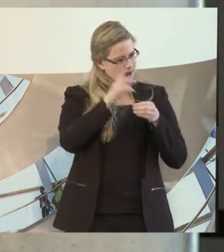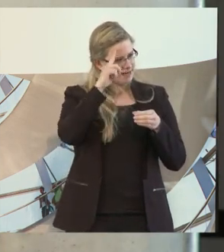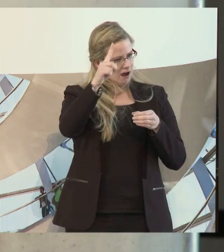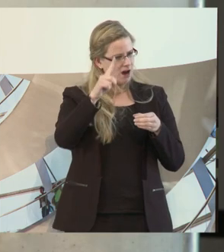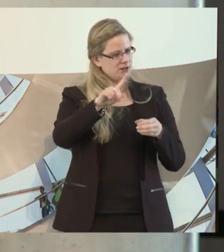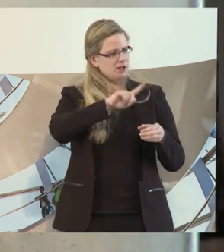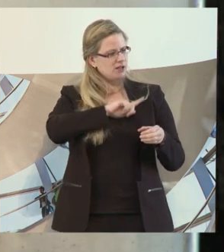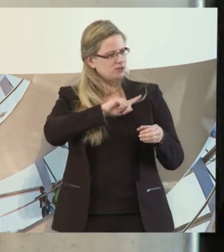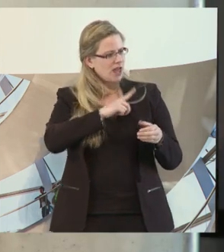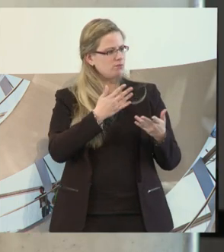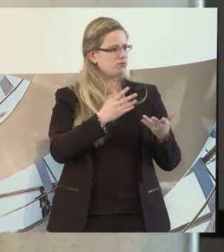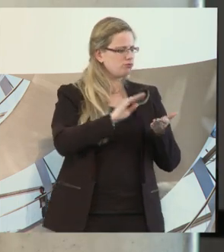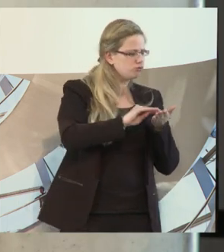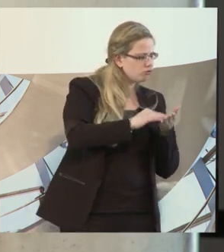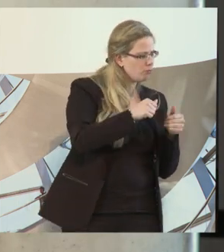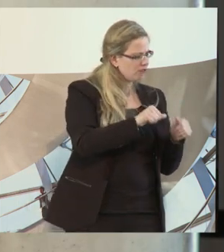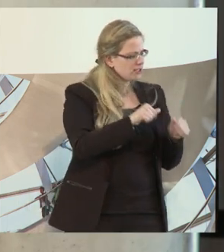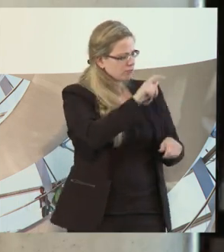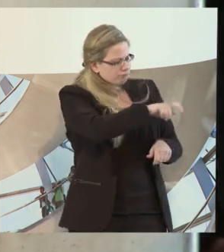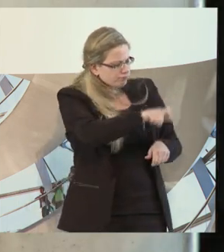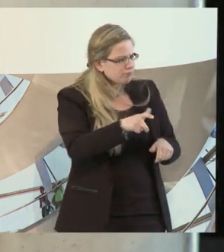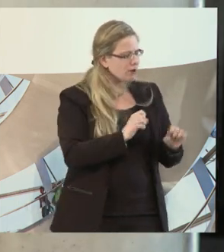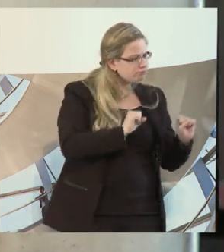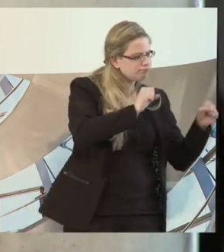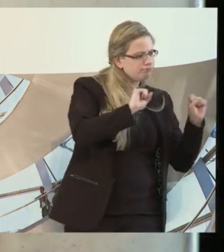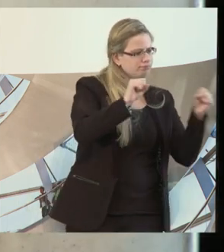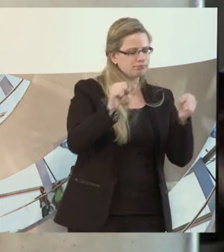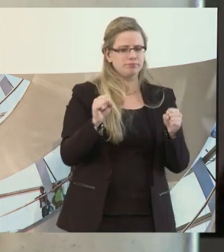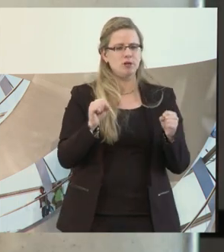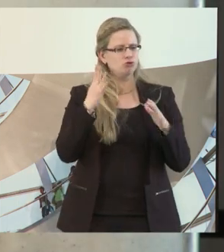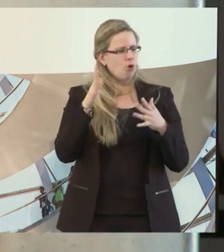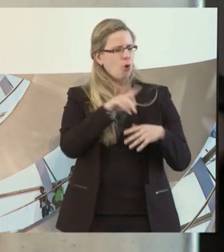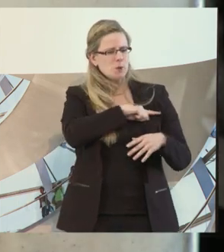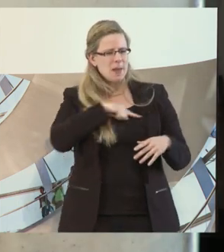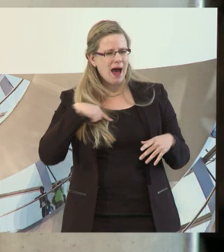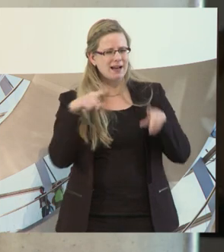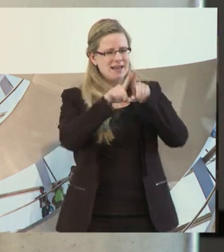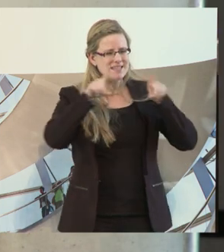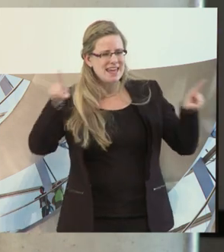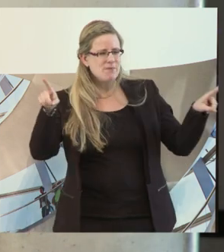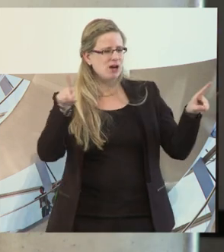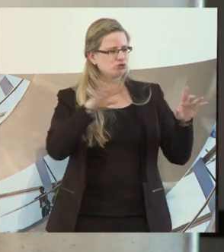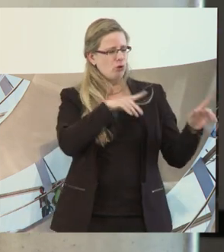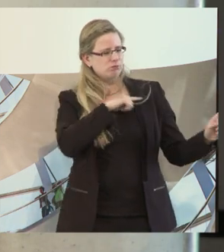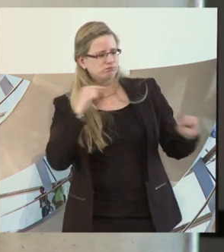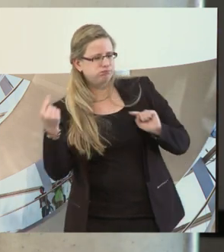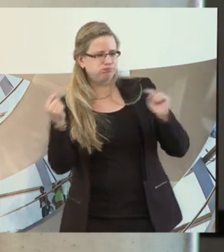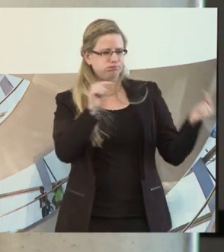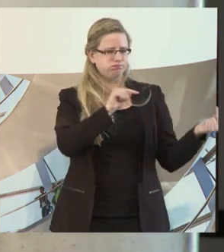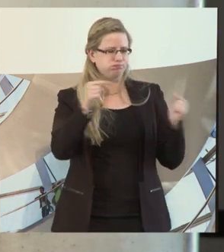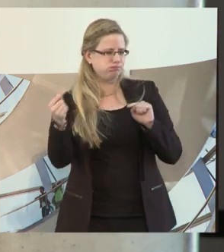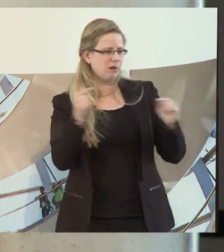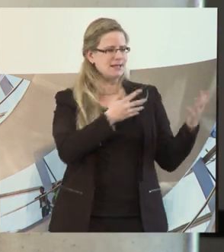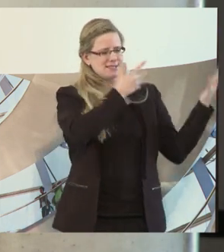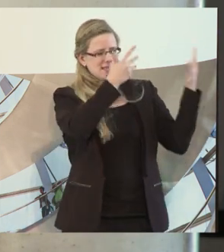kümmere mich um Schulpolitik und all diese Dinge. Ich lange jetzt an diesem Thema dran, schon fast zehn Jahre, um